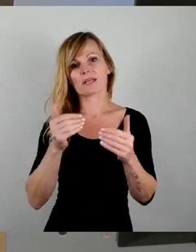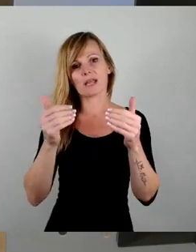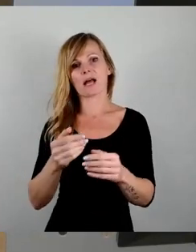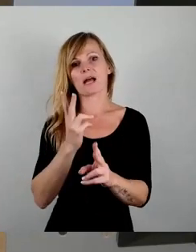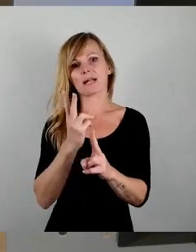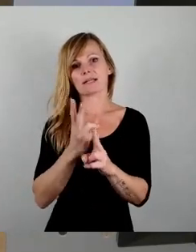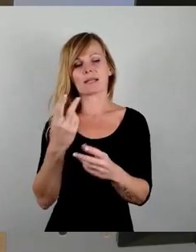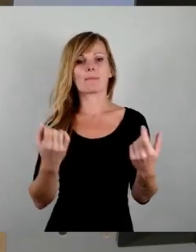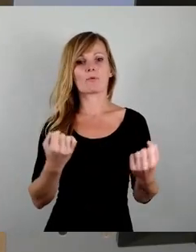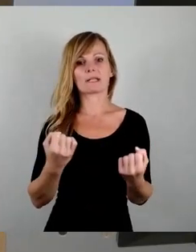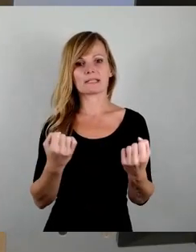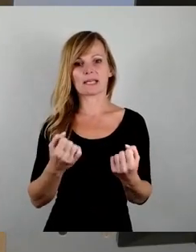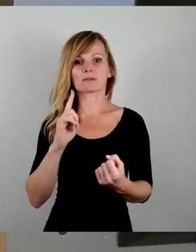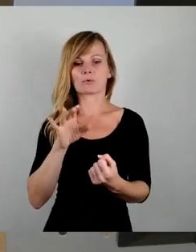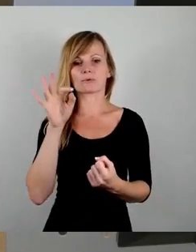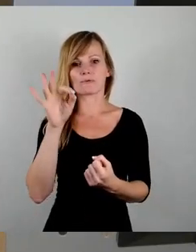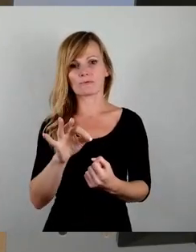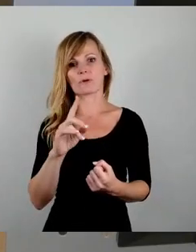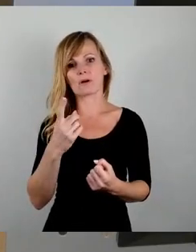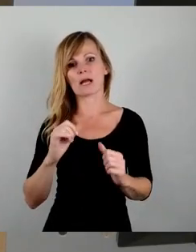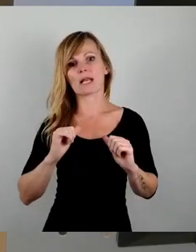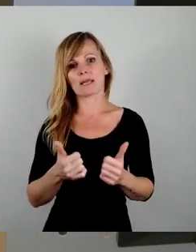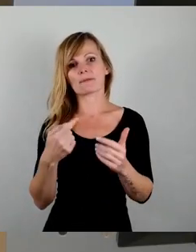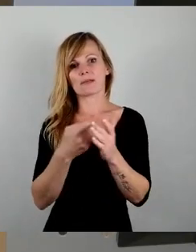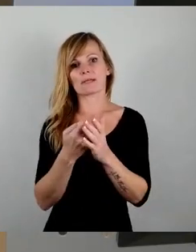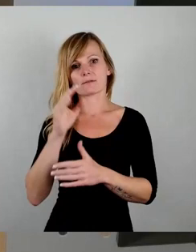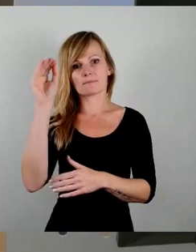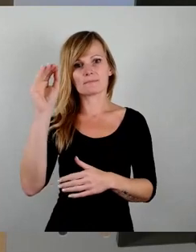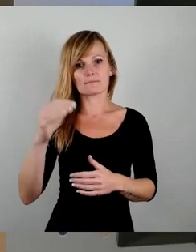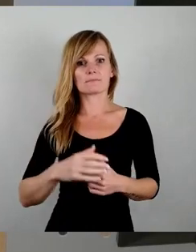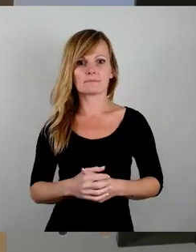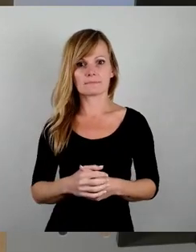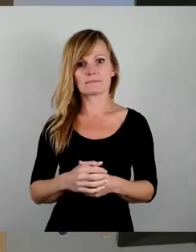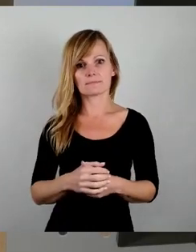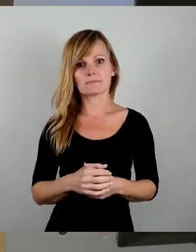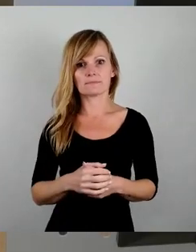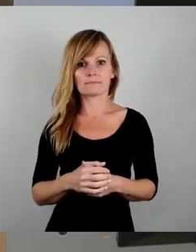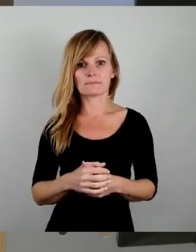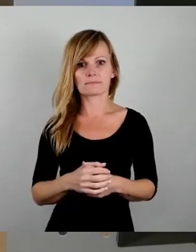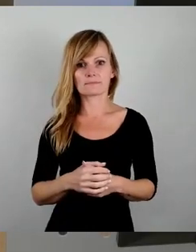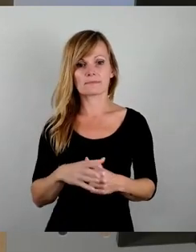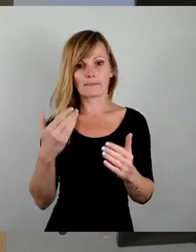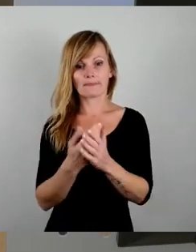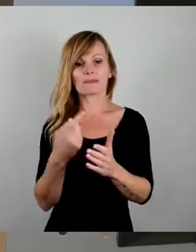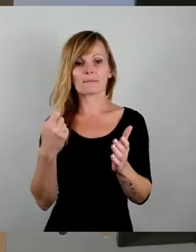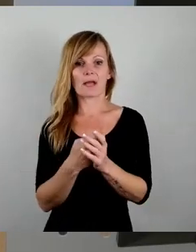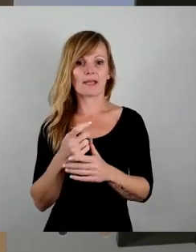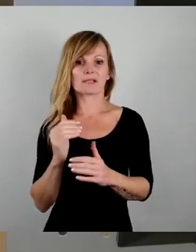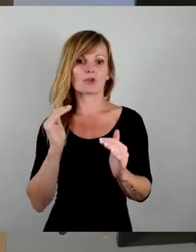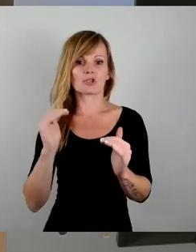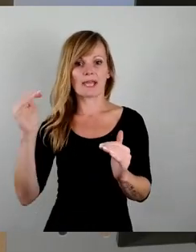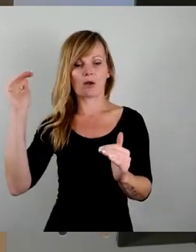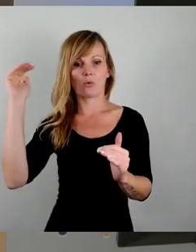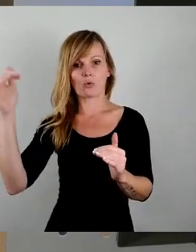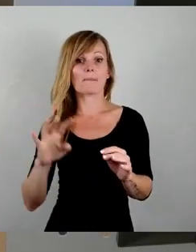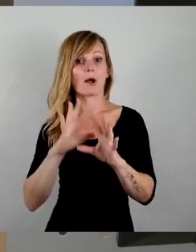in dem Sinne auch für eine lebenswerte Zukunft. Und man kann jetzt diese Preissteigerung pauschal kritisieren, man